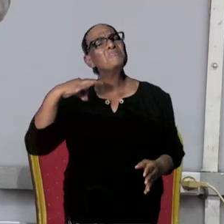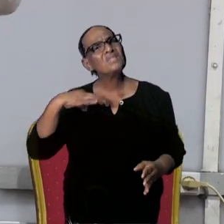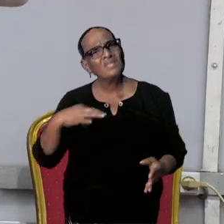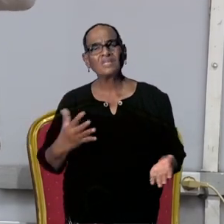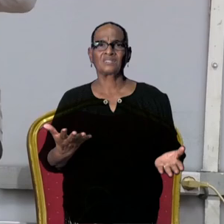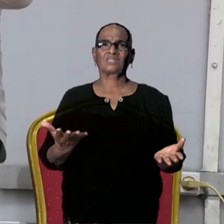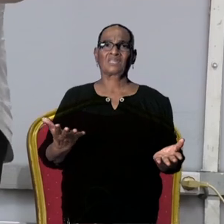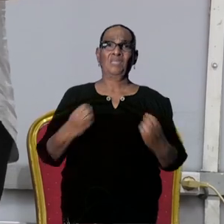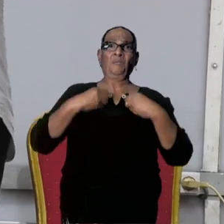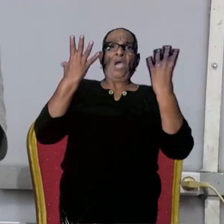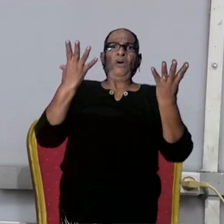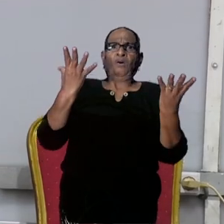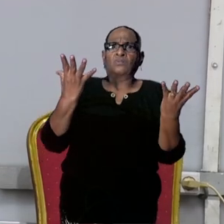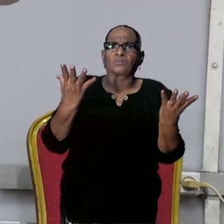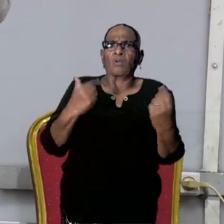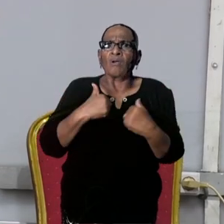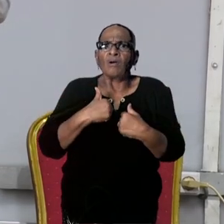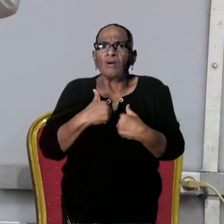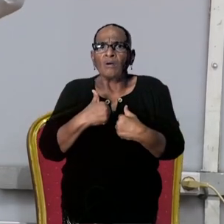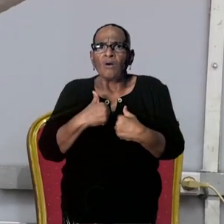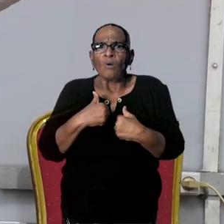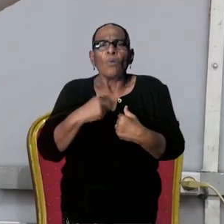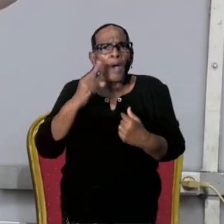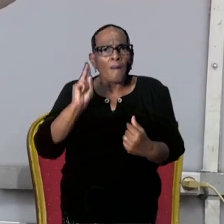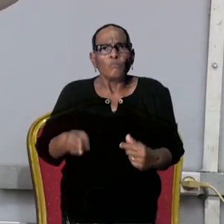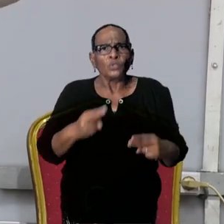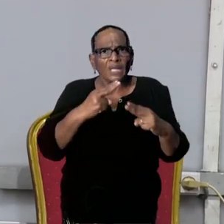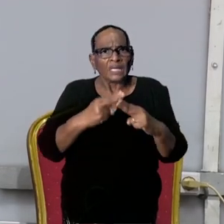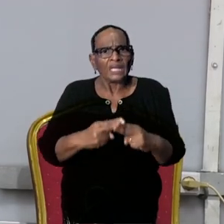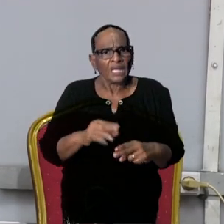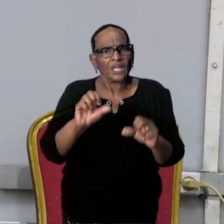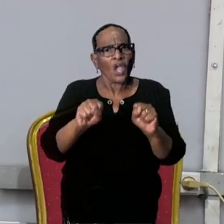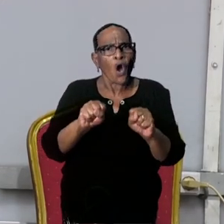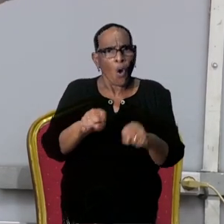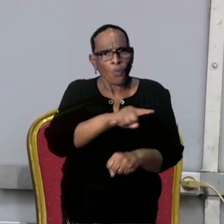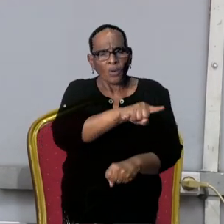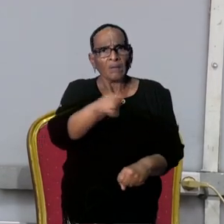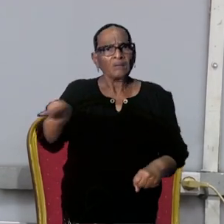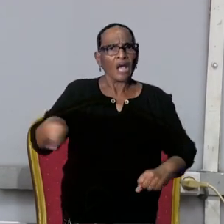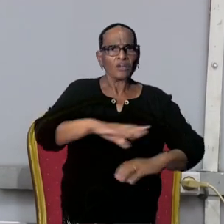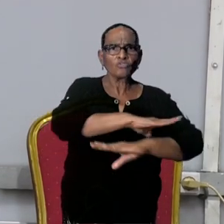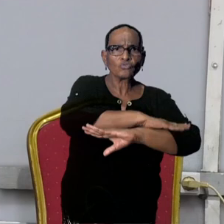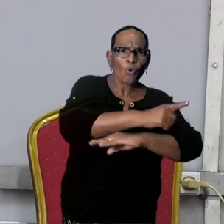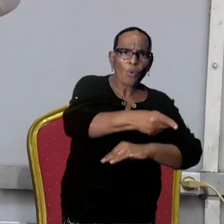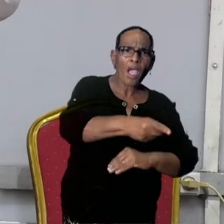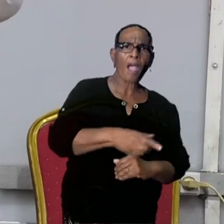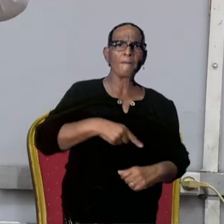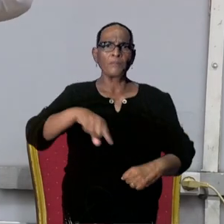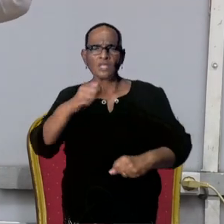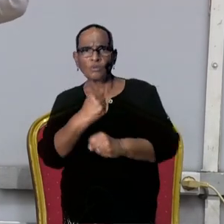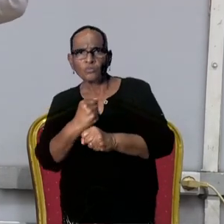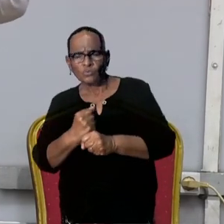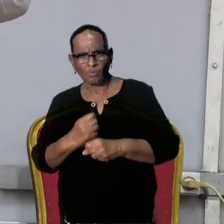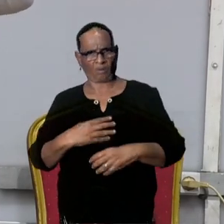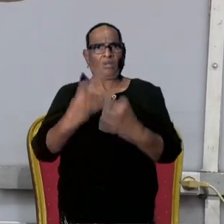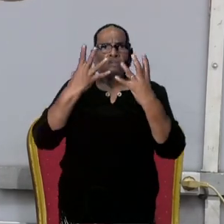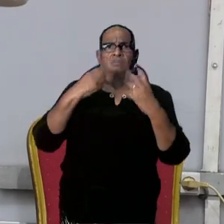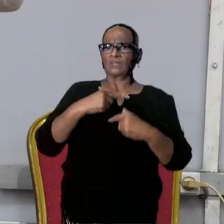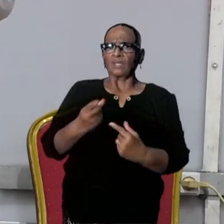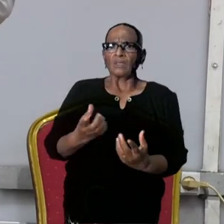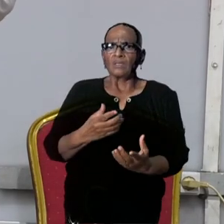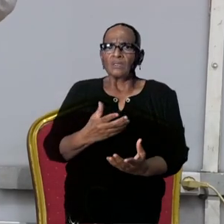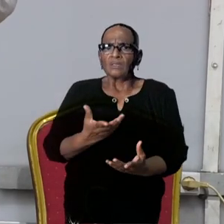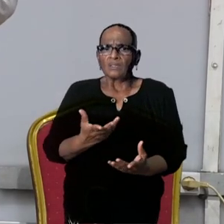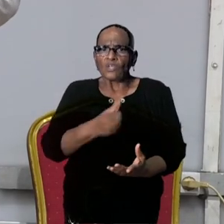Minister, ik ben geschrokken toen u zei dat we moeten rekening houden met de mensen, ze hebben hun school daar en mensen moeten naar het werk gaan. In